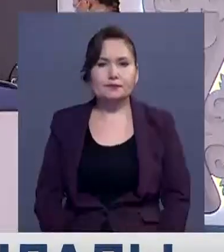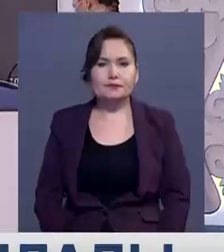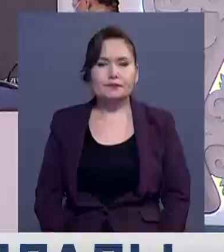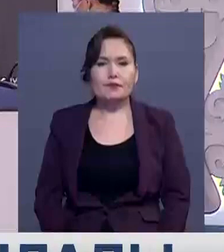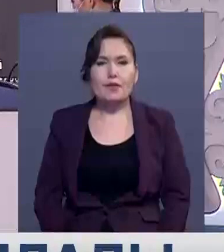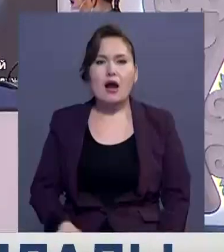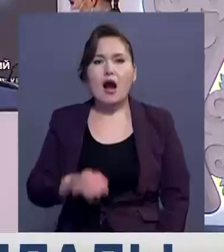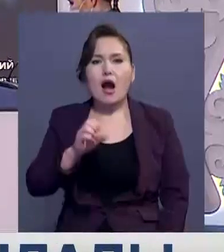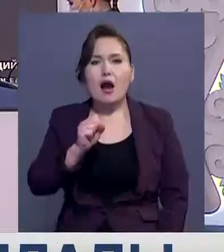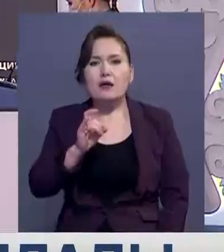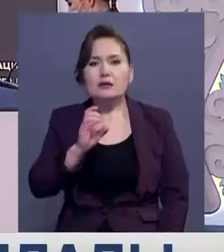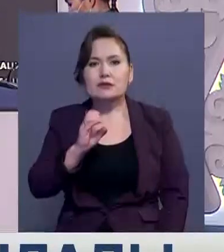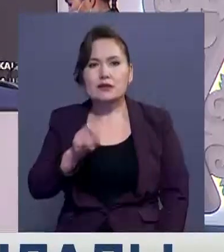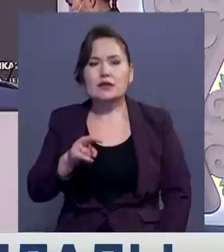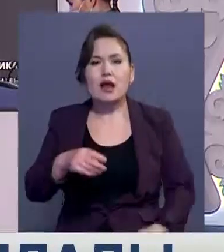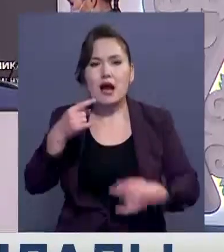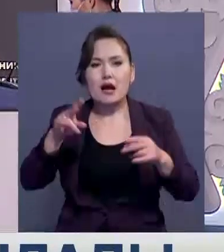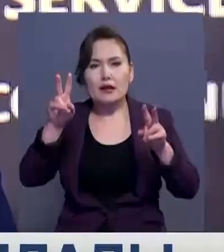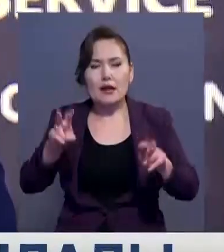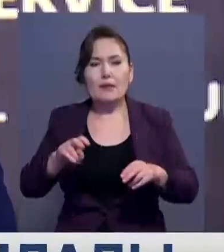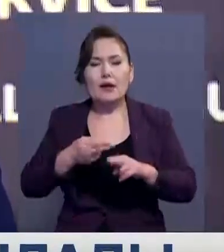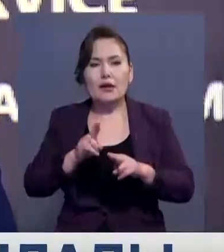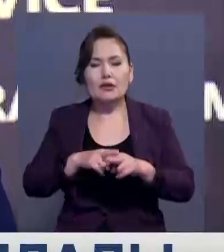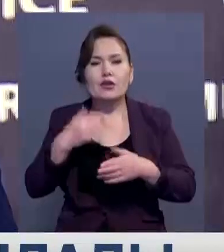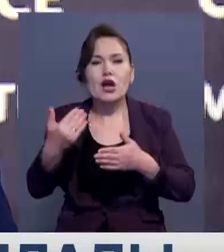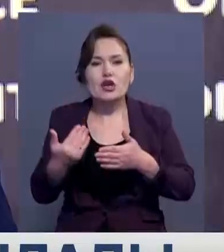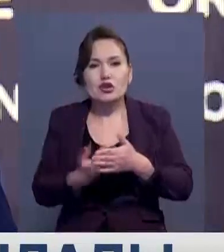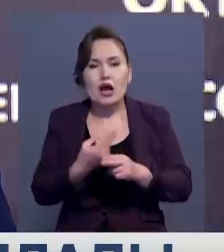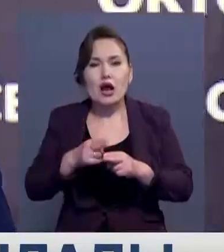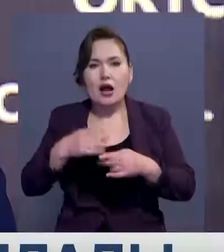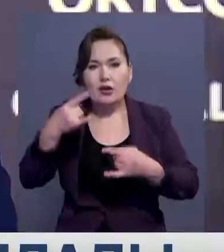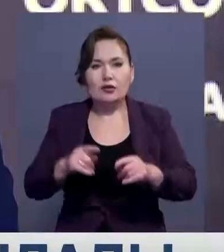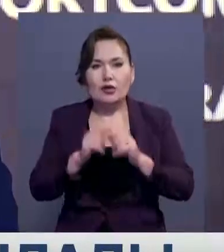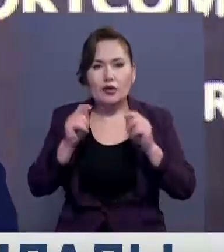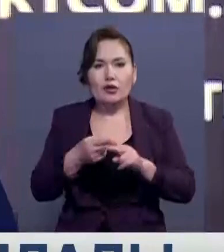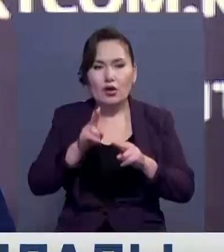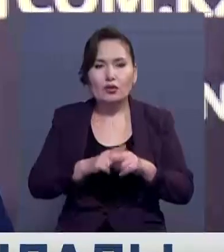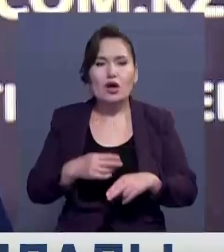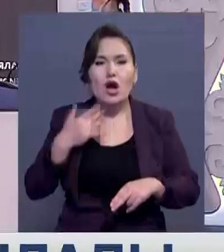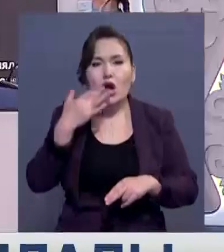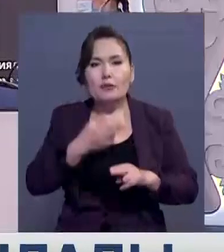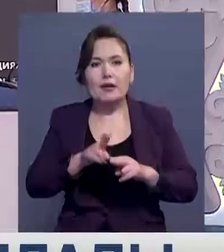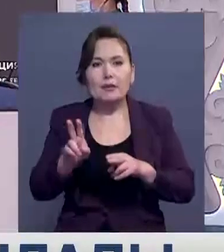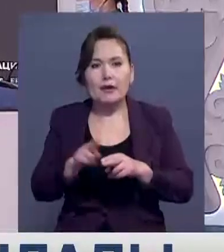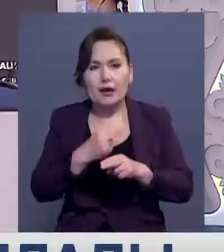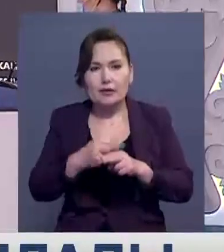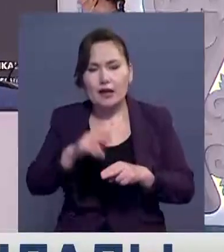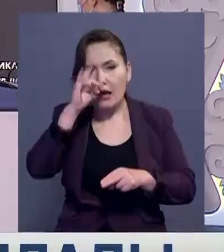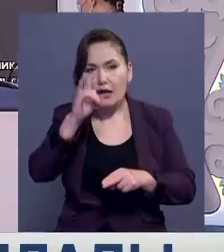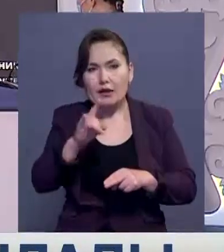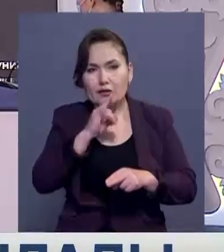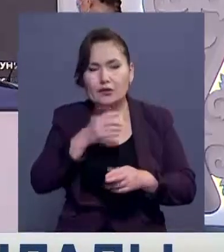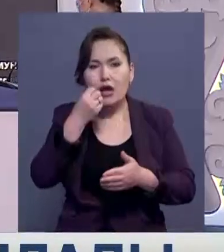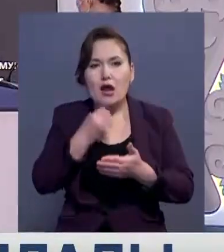Ал асыл арнаның еңізінде жаңа тәлім түві арнасы іске қосылмақ, онында ұлттық тәлім тәрбеге